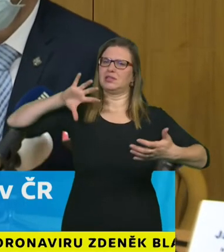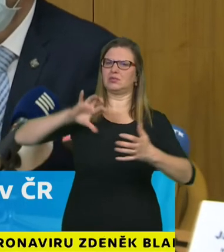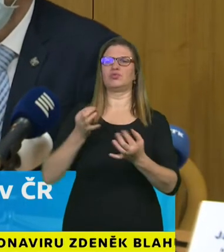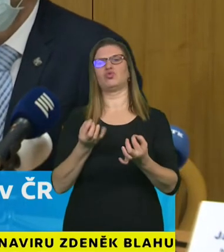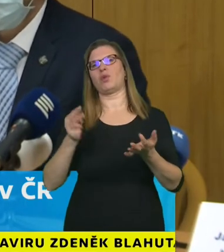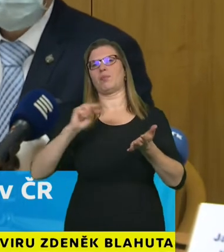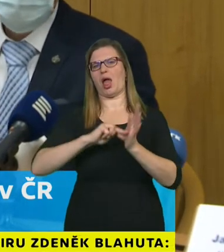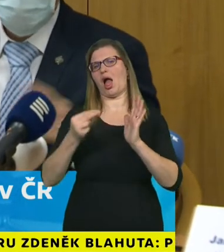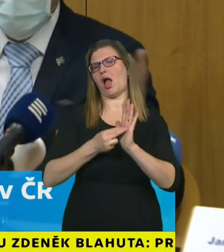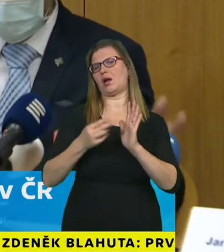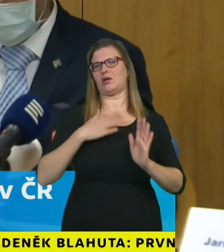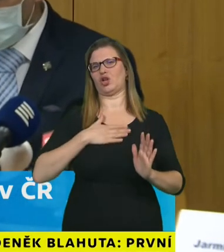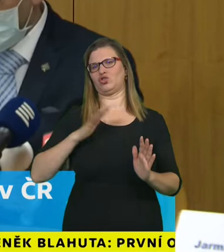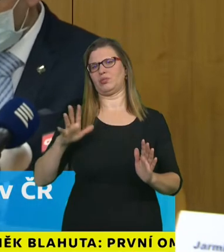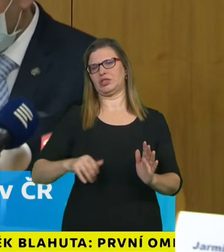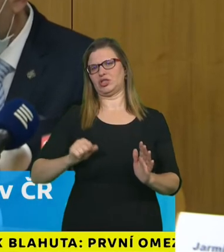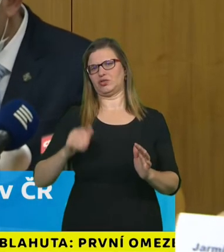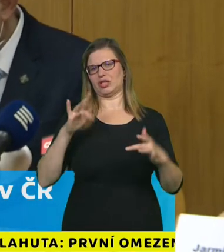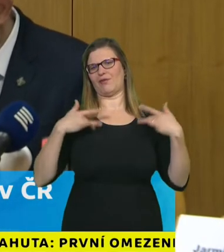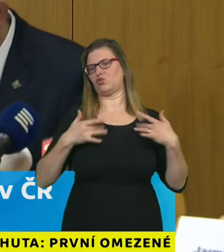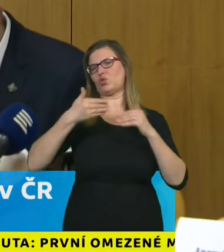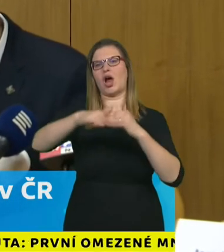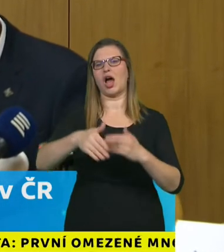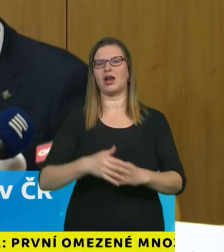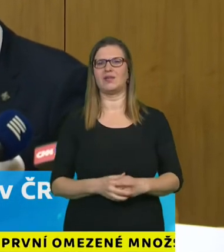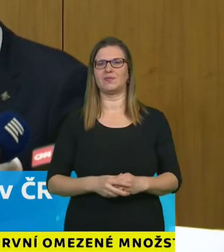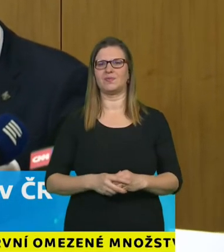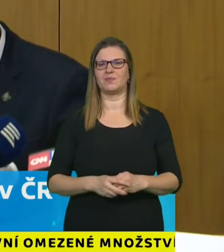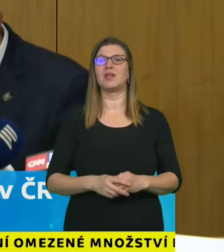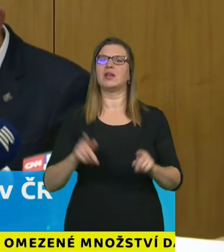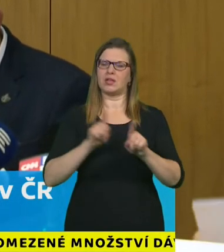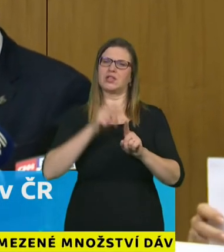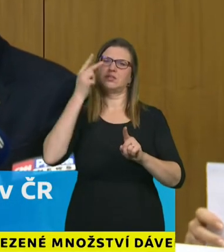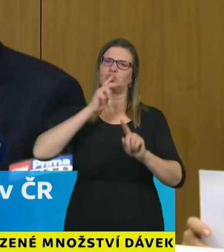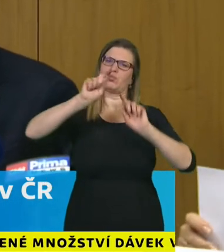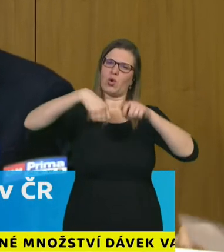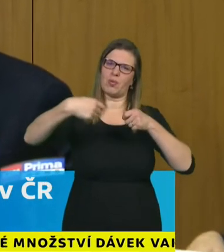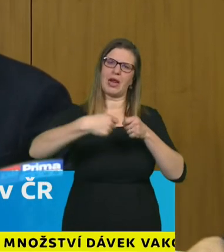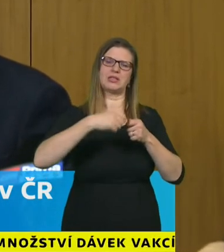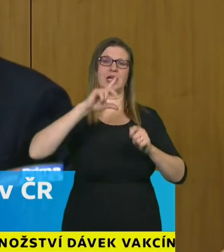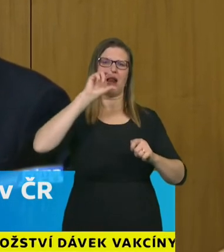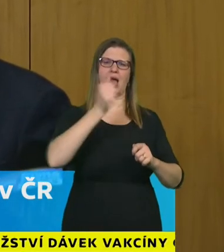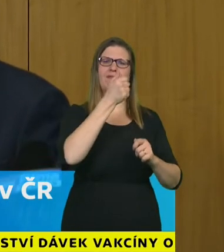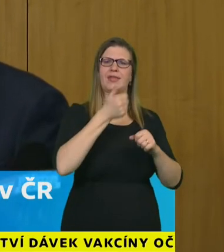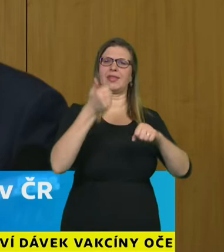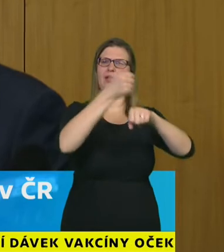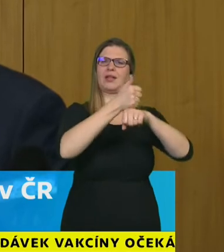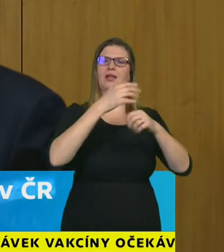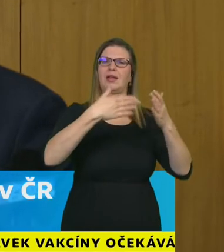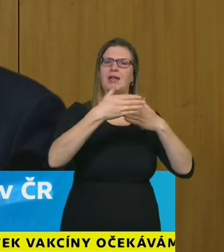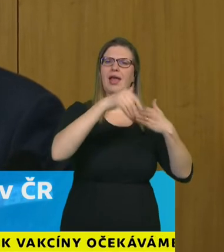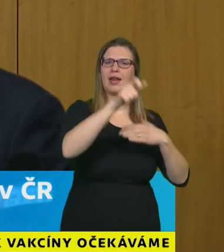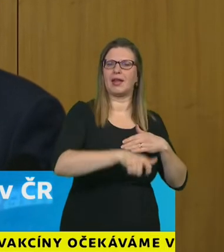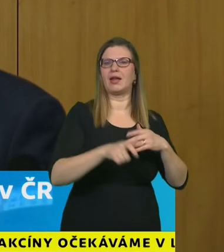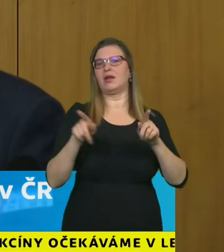zdravotnictví ve spolupráci tedy s hlavním hygienikem s epidemickou skupinou bude navrhovat